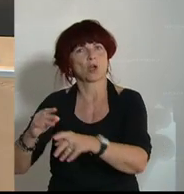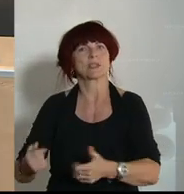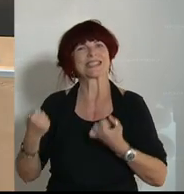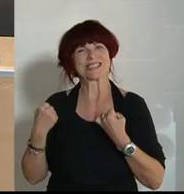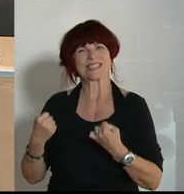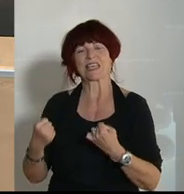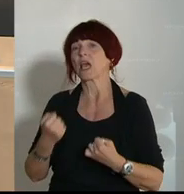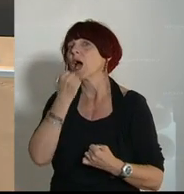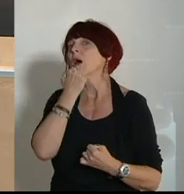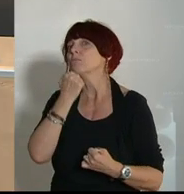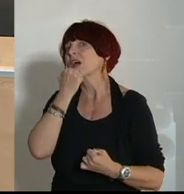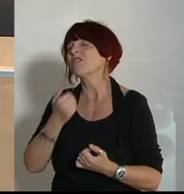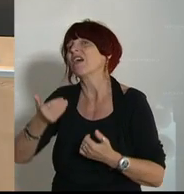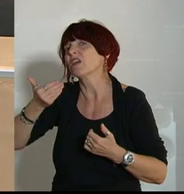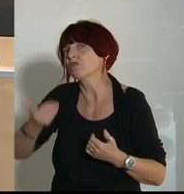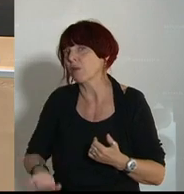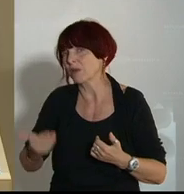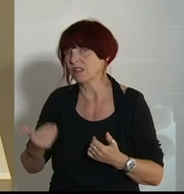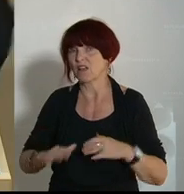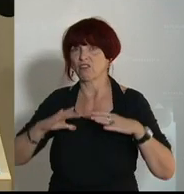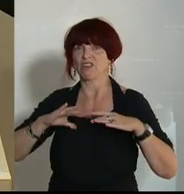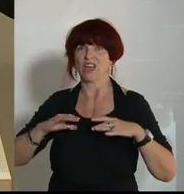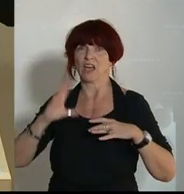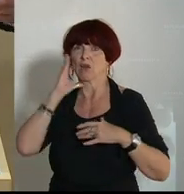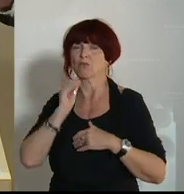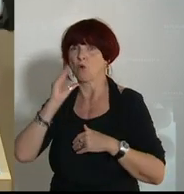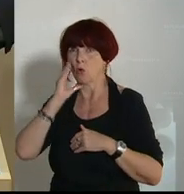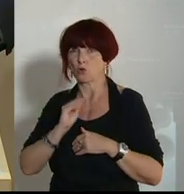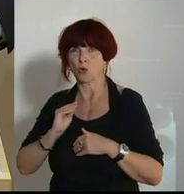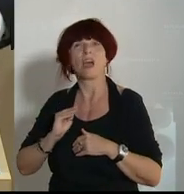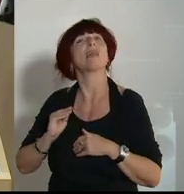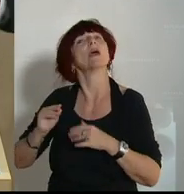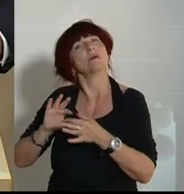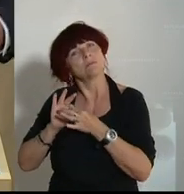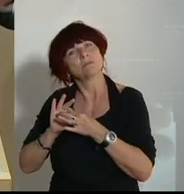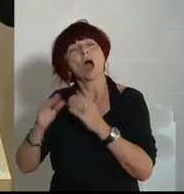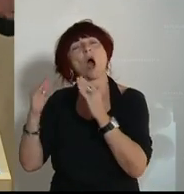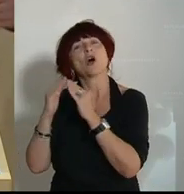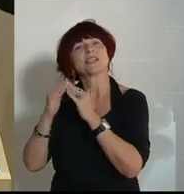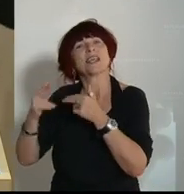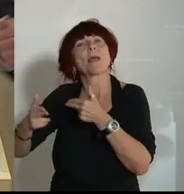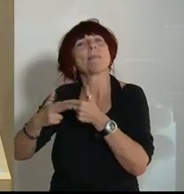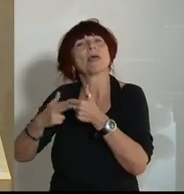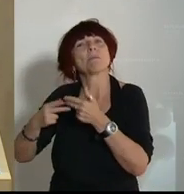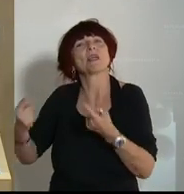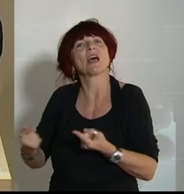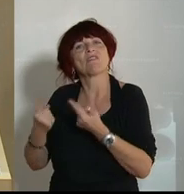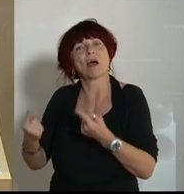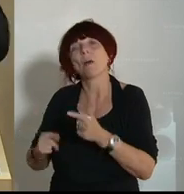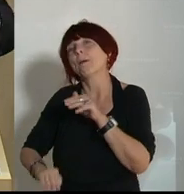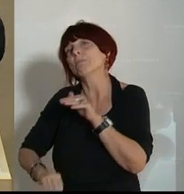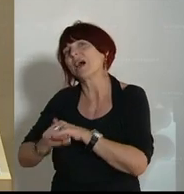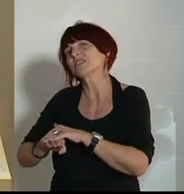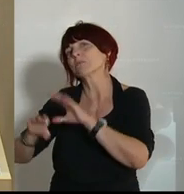auch die privaten Vermieter von Ferienwohnungen im Rahmen des häuslichen Zu- und Nebenerwerbs mit maximal zehn Betten in den